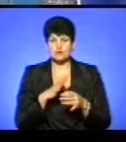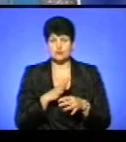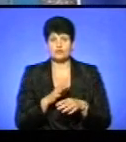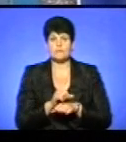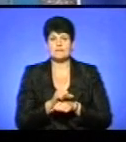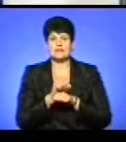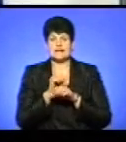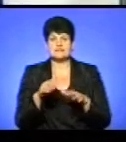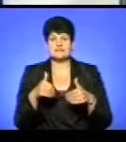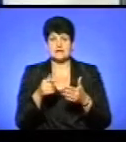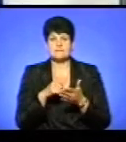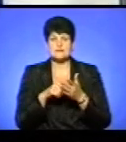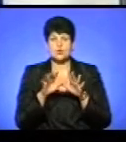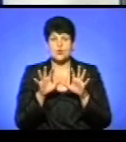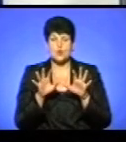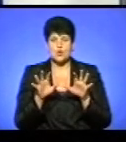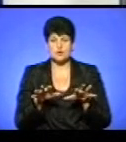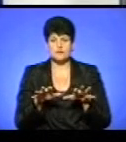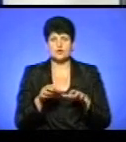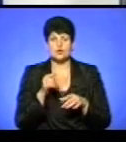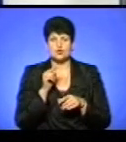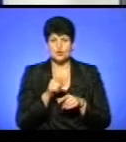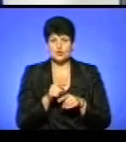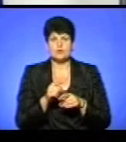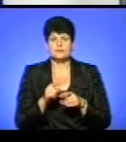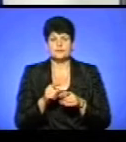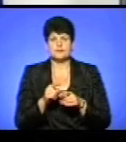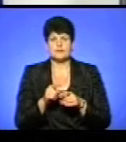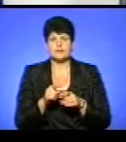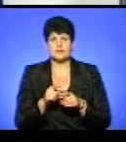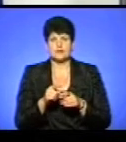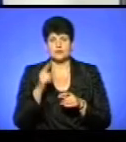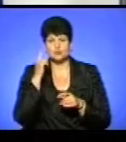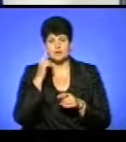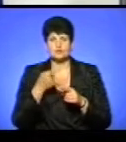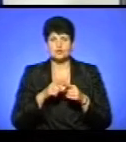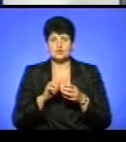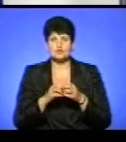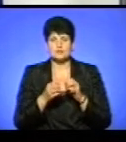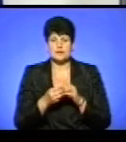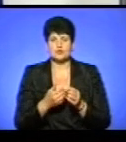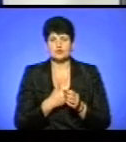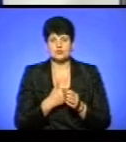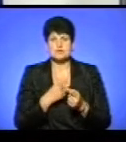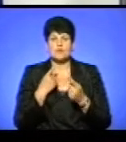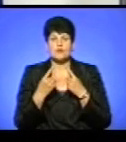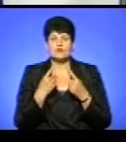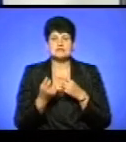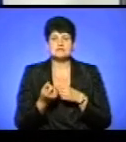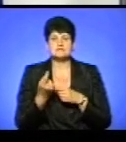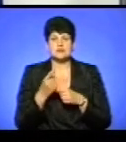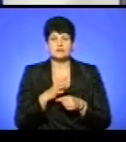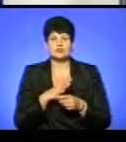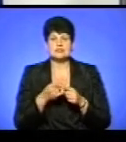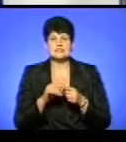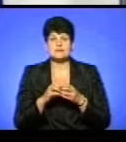було звернення до міського логови, відповідна його реакція на цю проблему. Але хочеться взагалі поговорити, звідки пішла ця проблема,